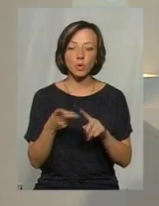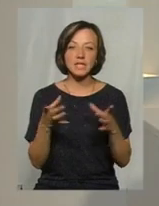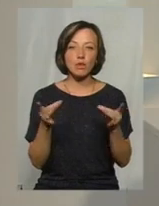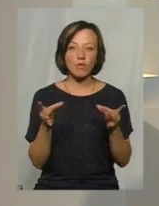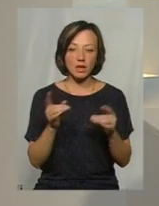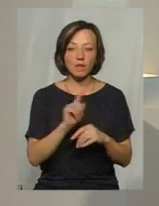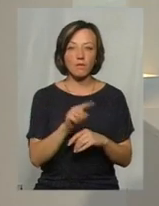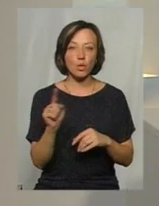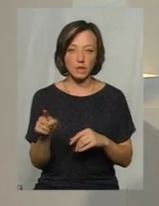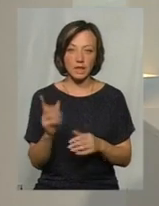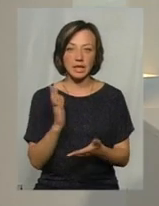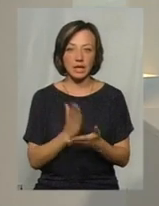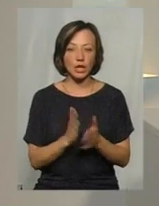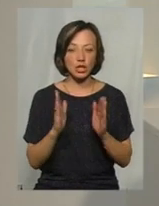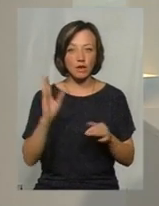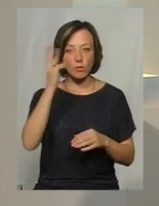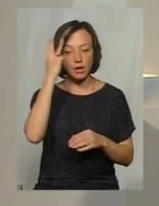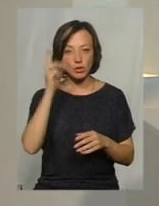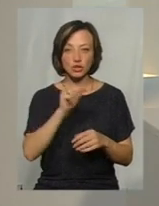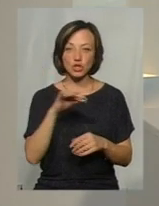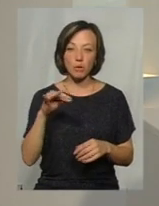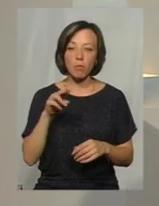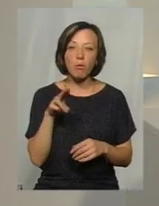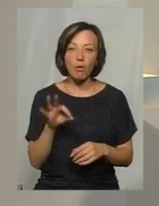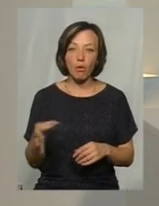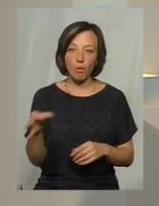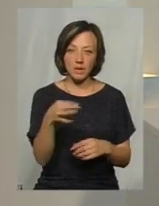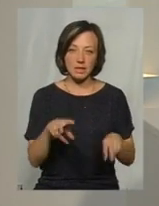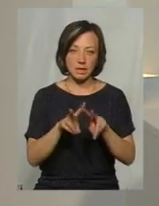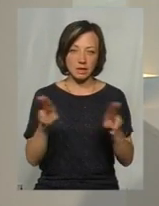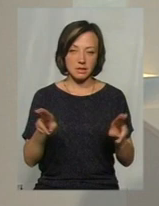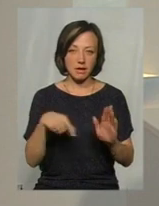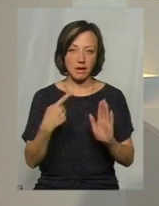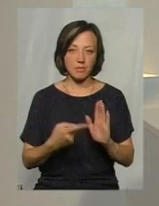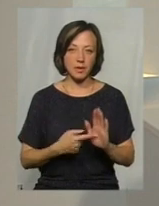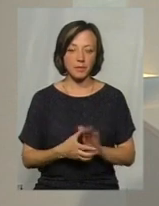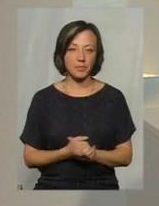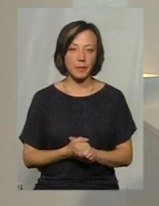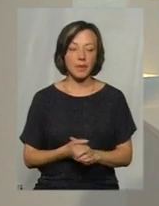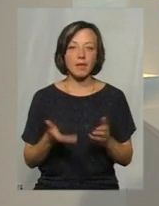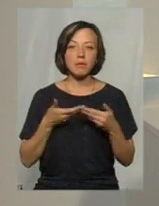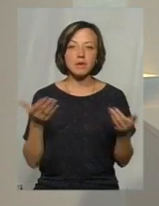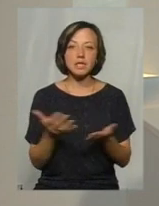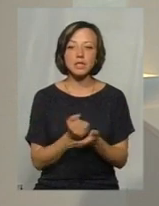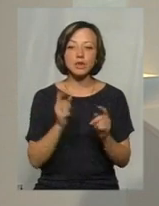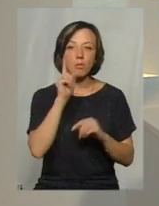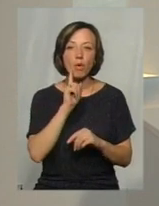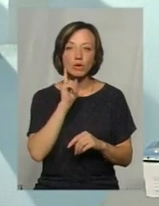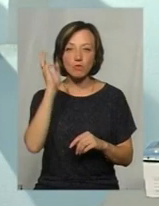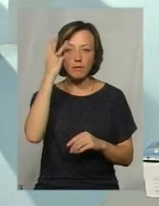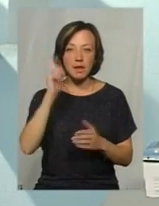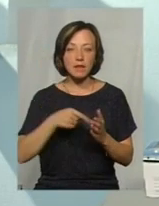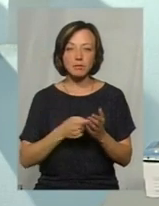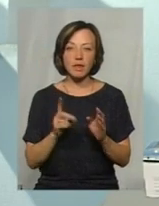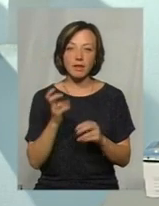вони є лише в Хмельницькому чи по області так само ви такі знайшли? Ми знайшли поки що тільки в Хмельницькому, і то